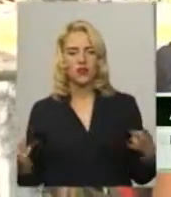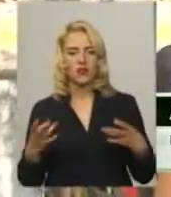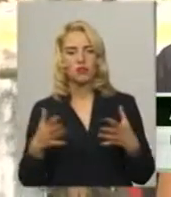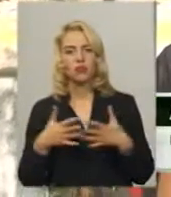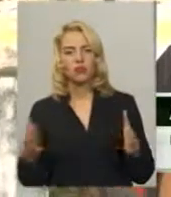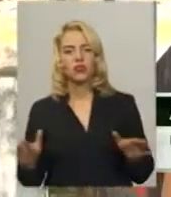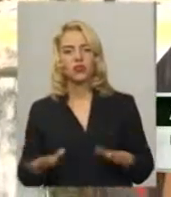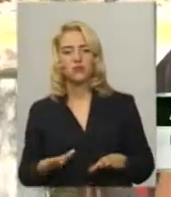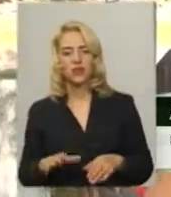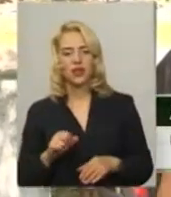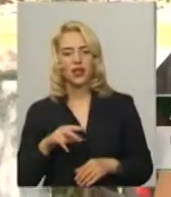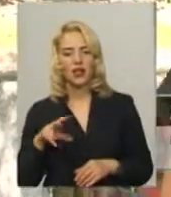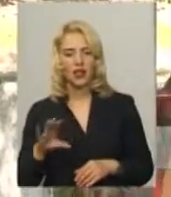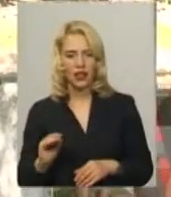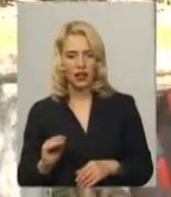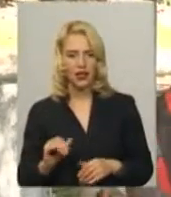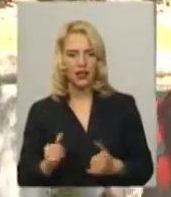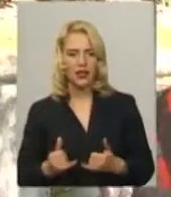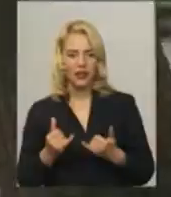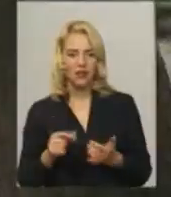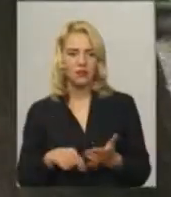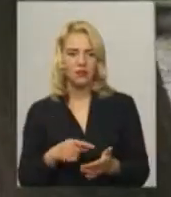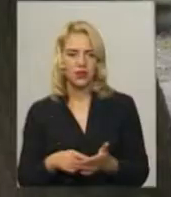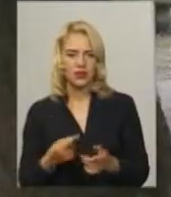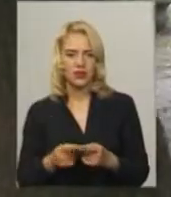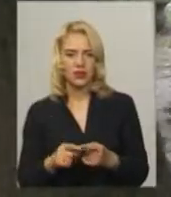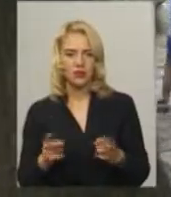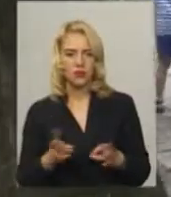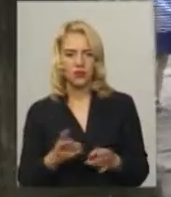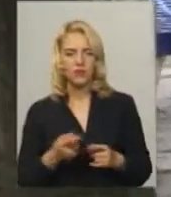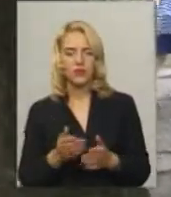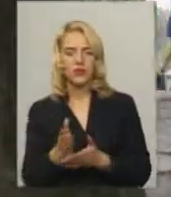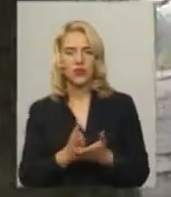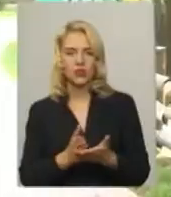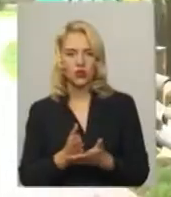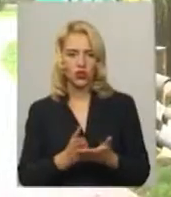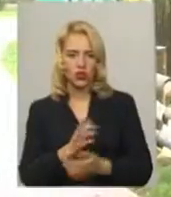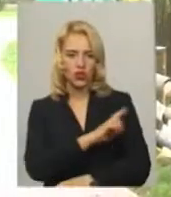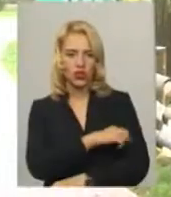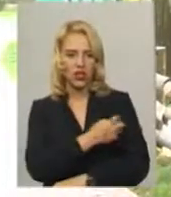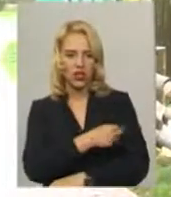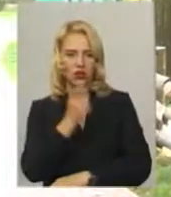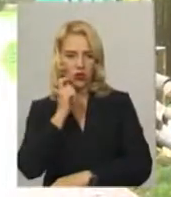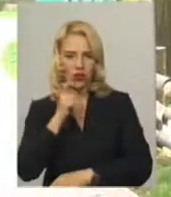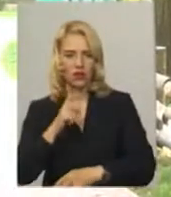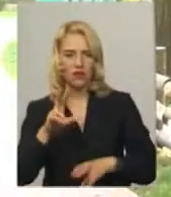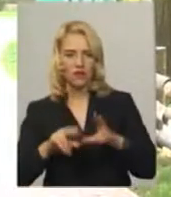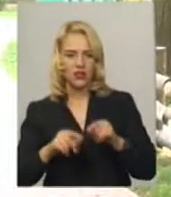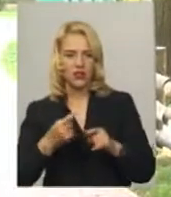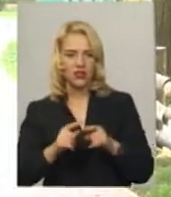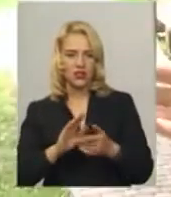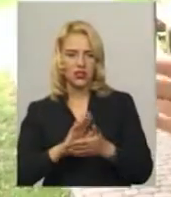але в городу це потрібно. Заслужений ветлікар України Кирило Чумаков вважає стан зов куточка